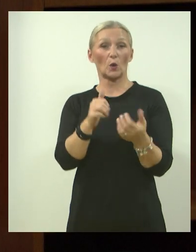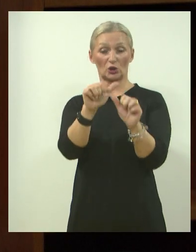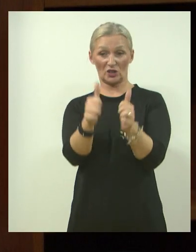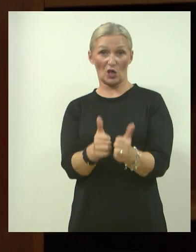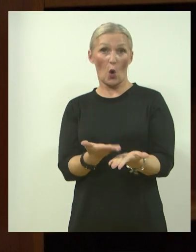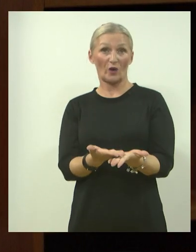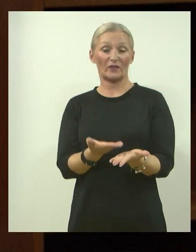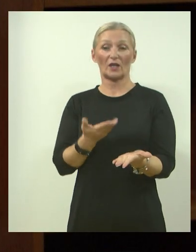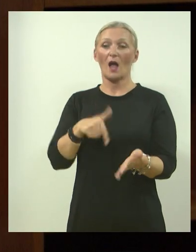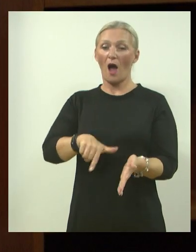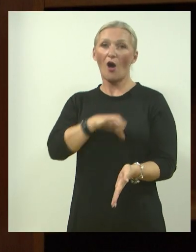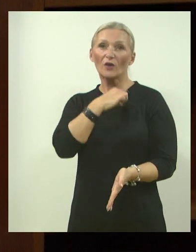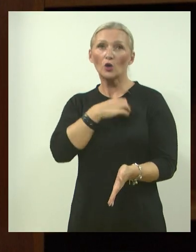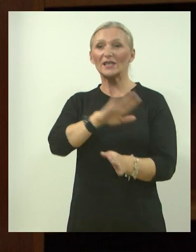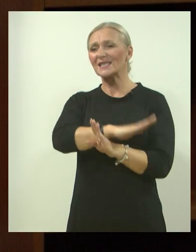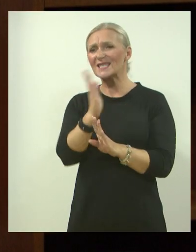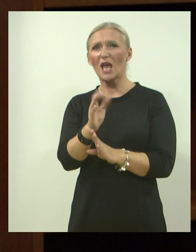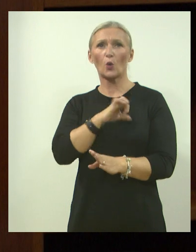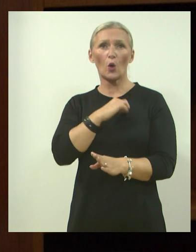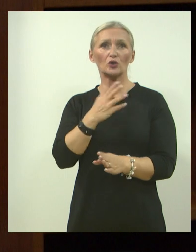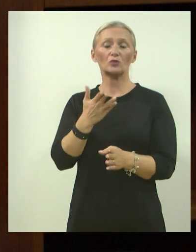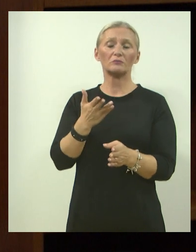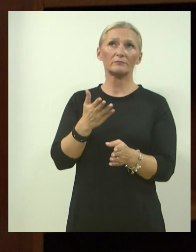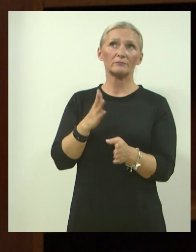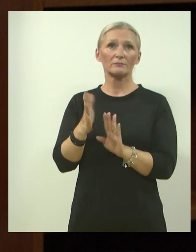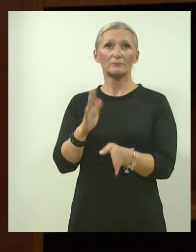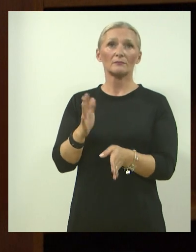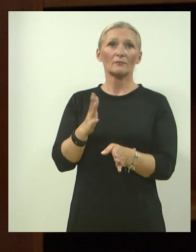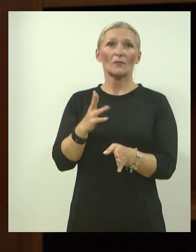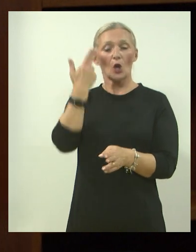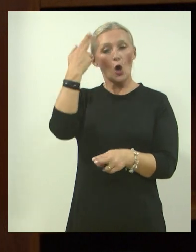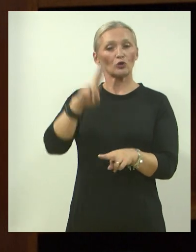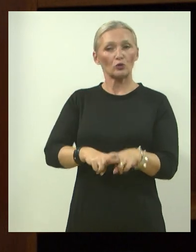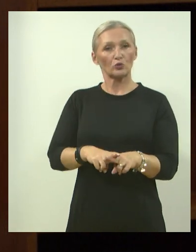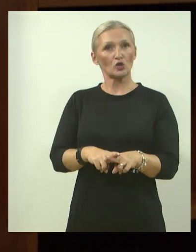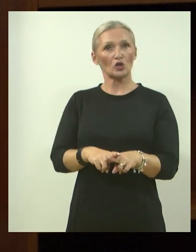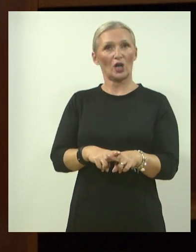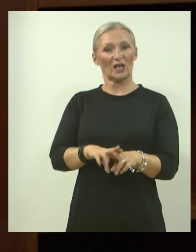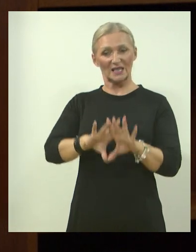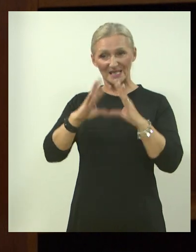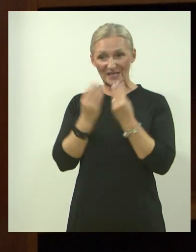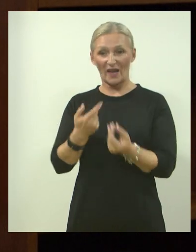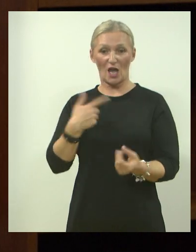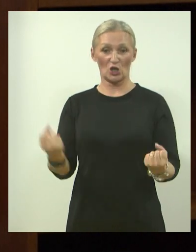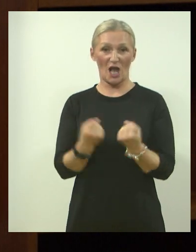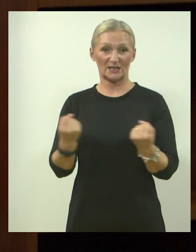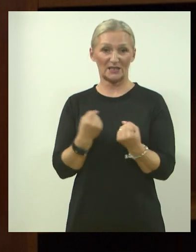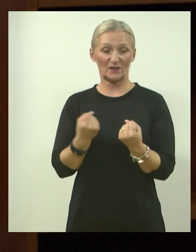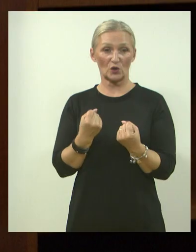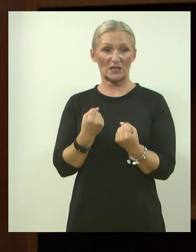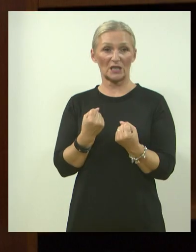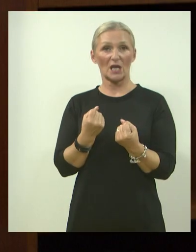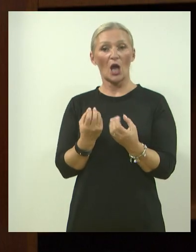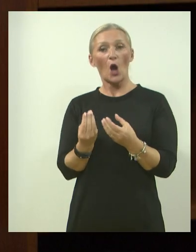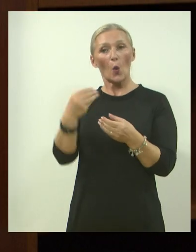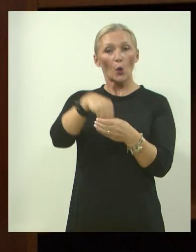A ovu godinu, cijelu ovu godinu smo nekako odlučili, sve naše aktivnosti kroz godinu smo nekako odlučili